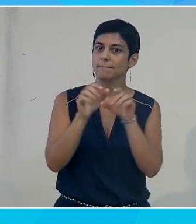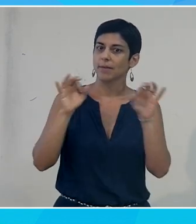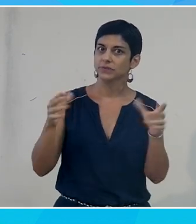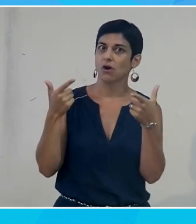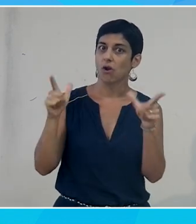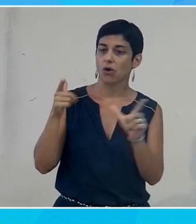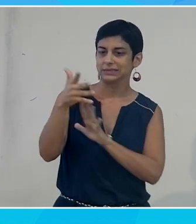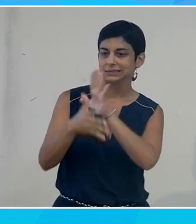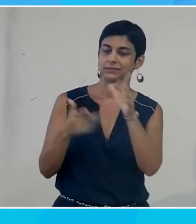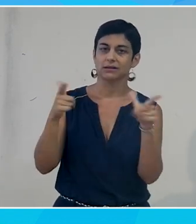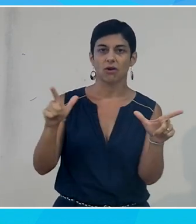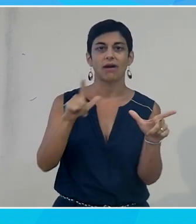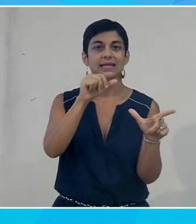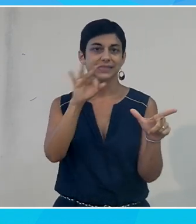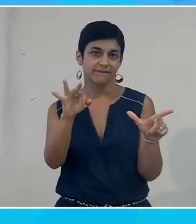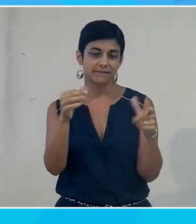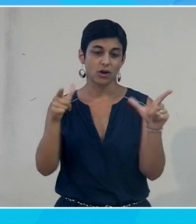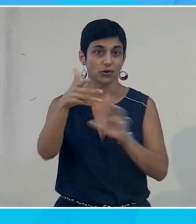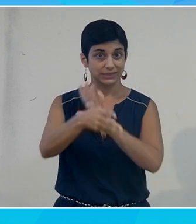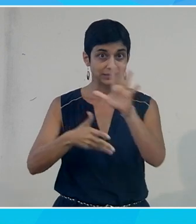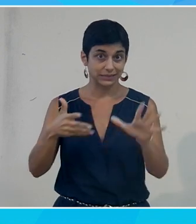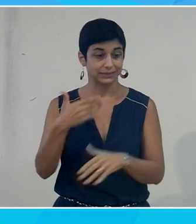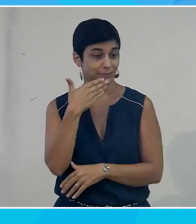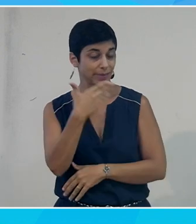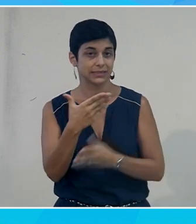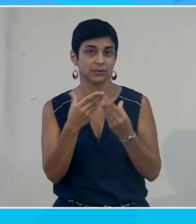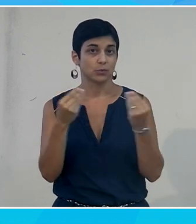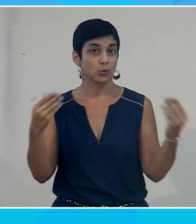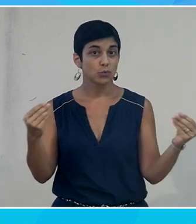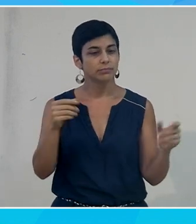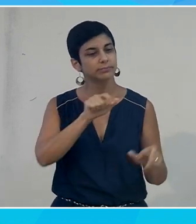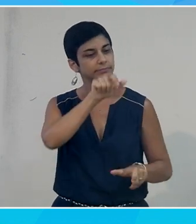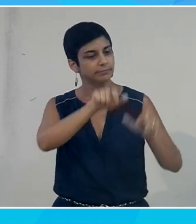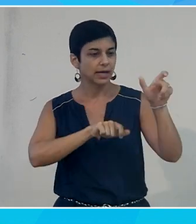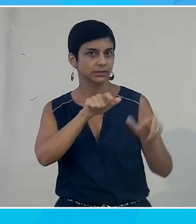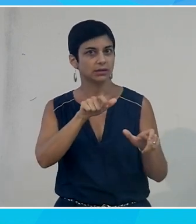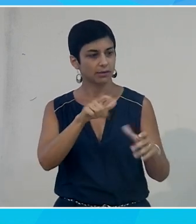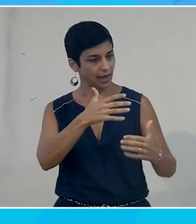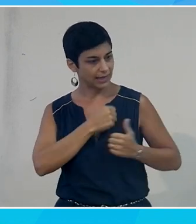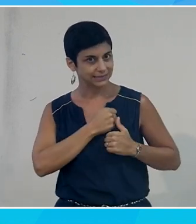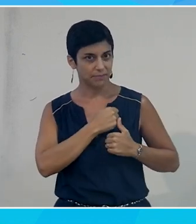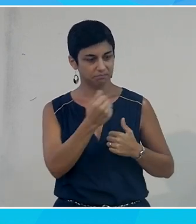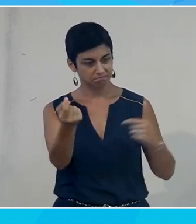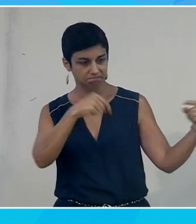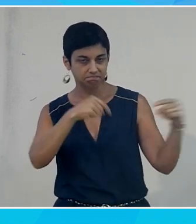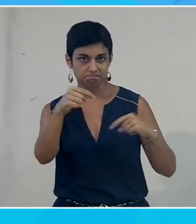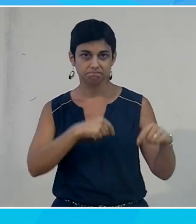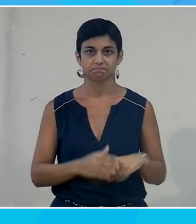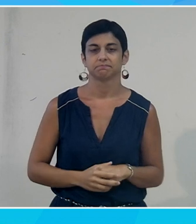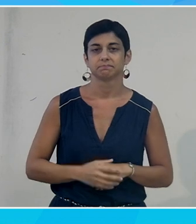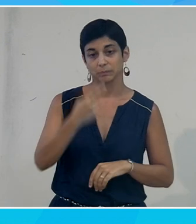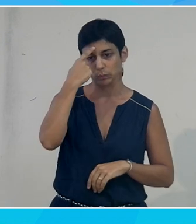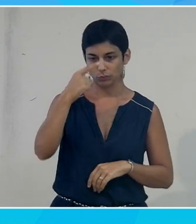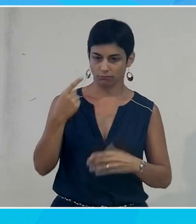LSF, en langue des signes. Merci beaucoup aux personnes qui ont accepté de nous rejoindre pour faire de cet événement